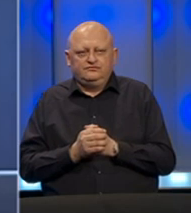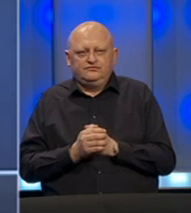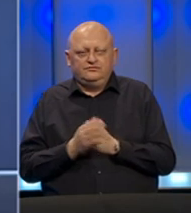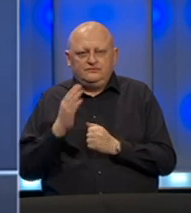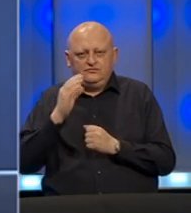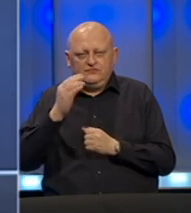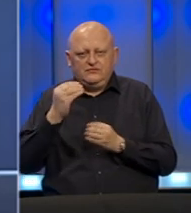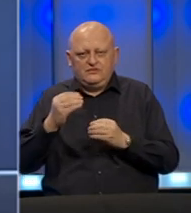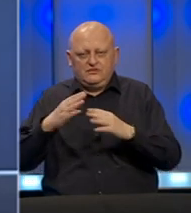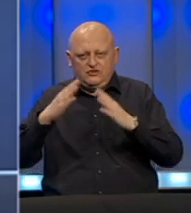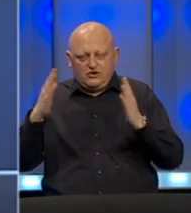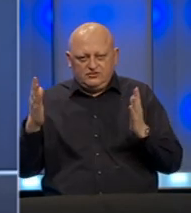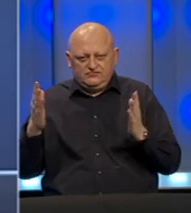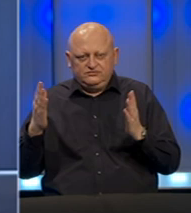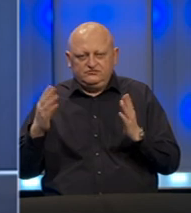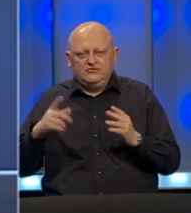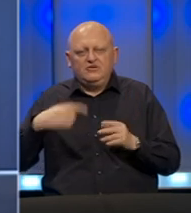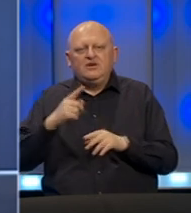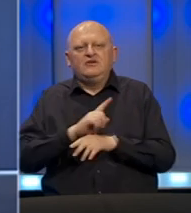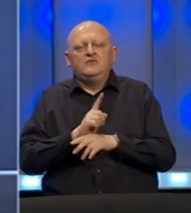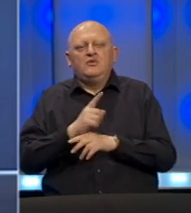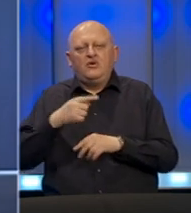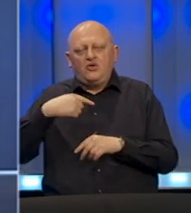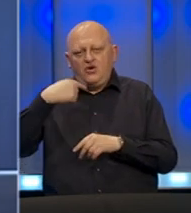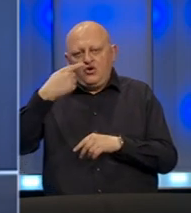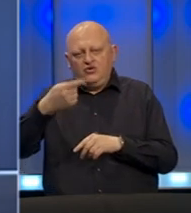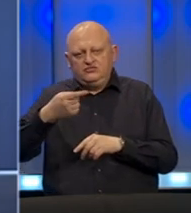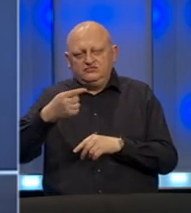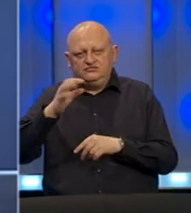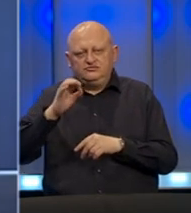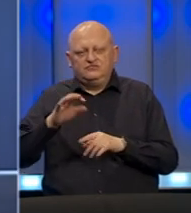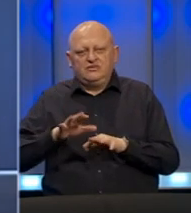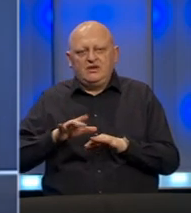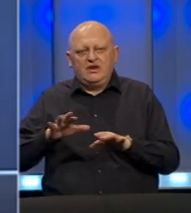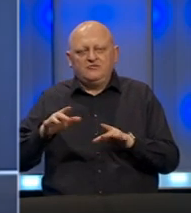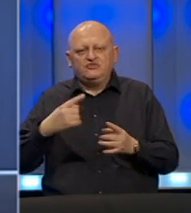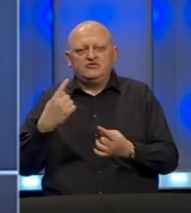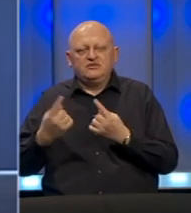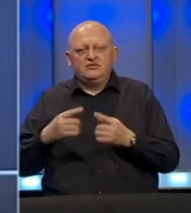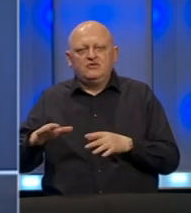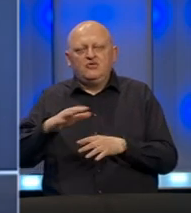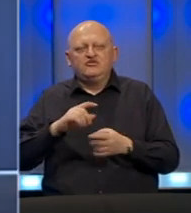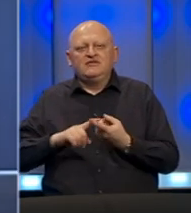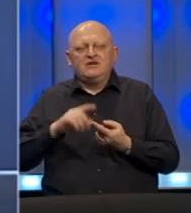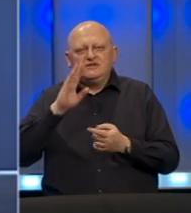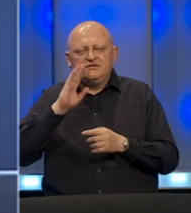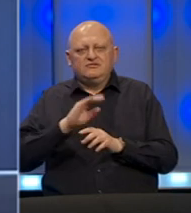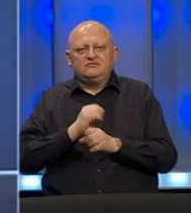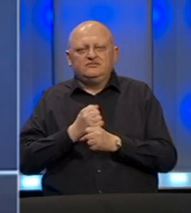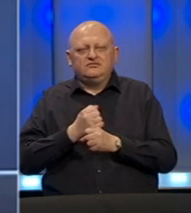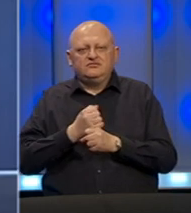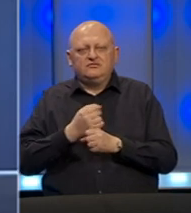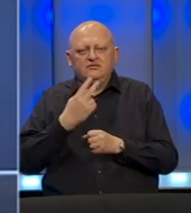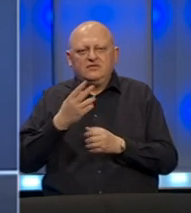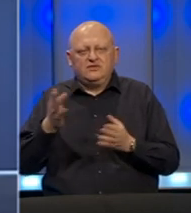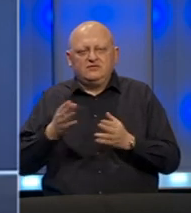Poštovani gledalci, dobar vam dan. Dan, u narednim minutama govorimo o epidemiološkoj situaciji na području Federacije Bosne i Hercegovine, ali da ćemo